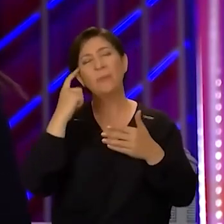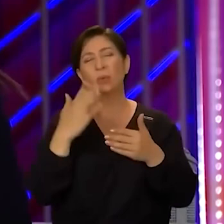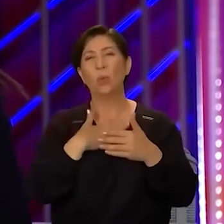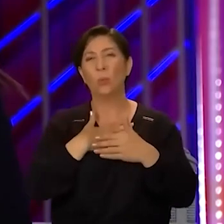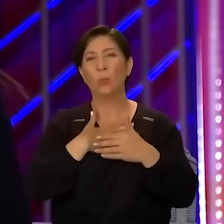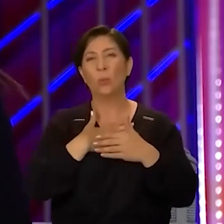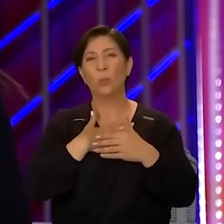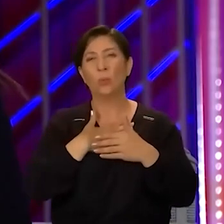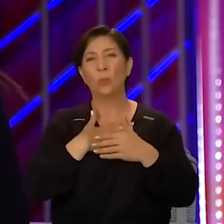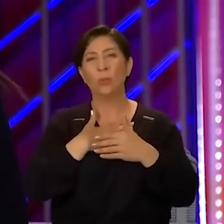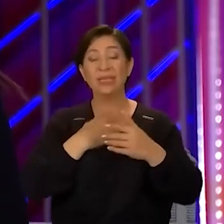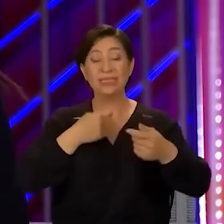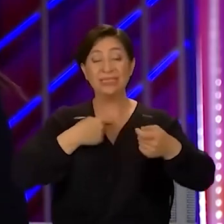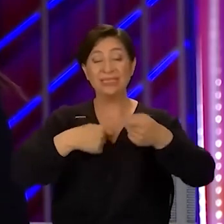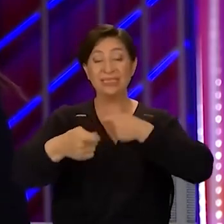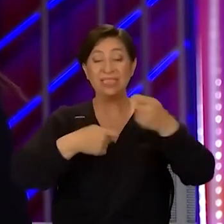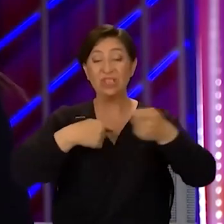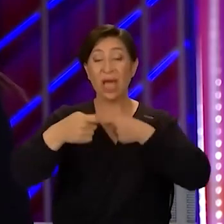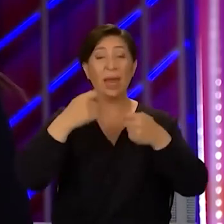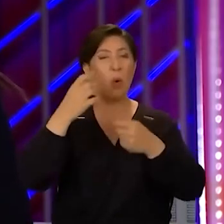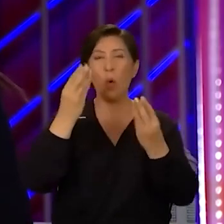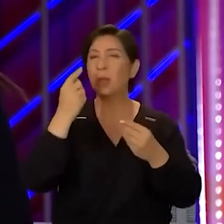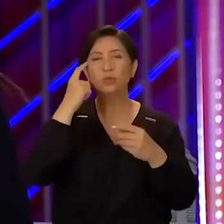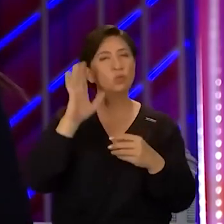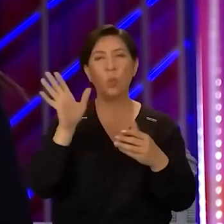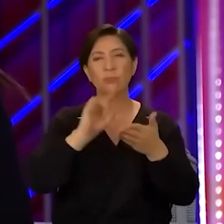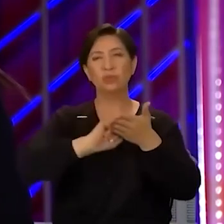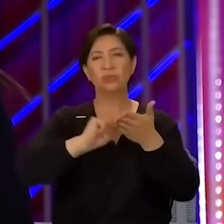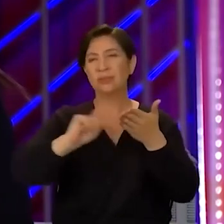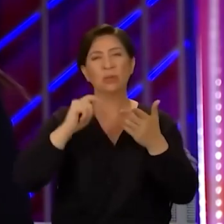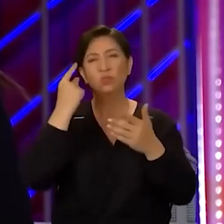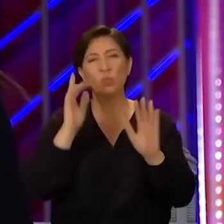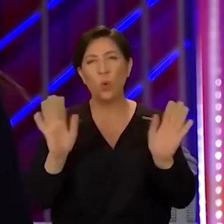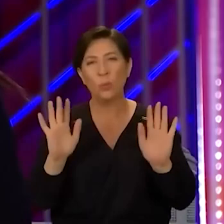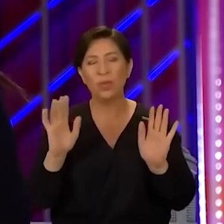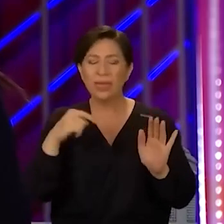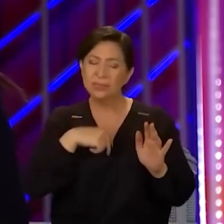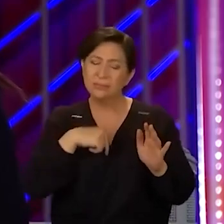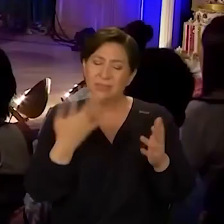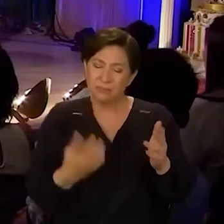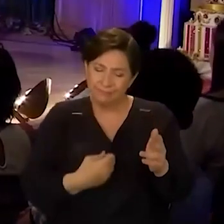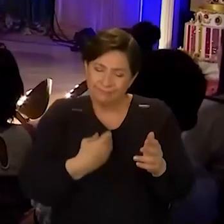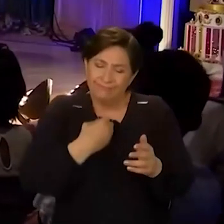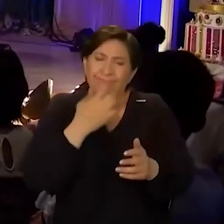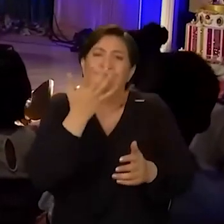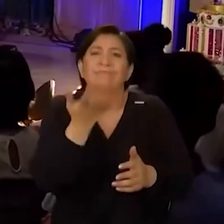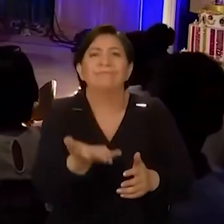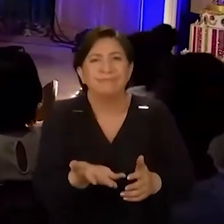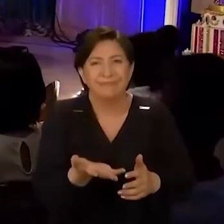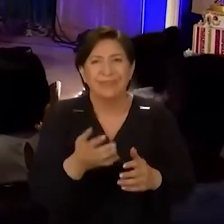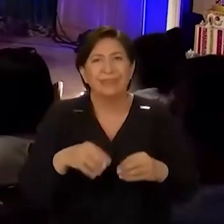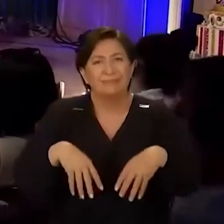Yani ticari amaçlı yazmıyorum şarkıyı. İçimden ne geldiyse onu paylaşıyorum.